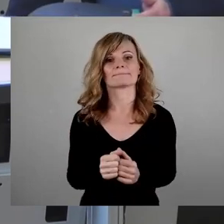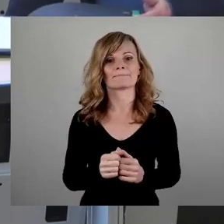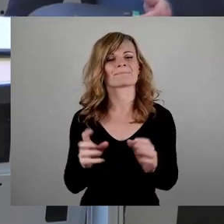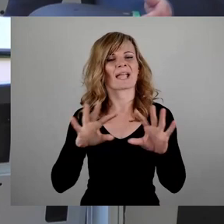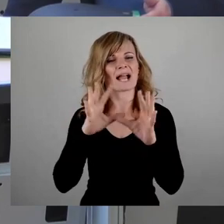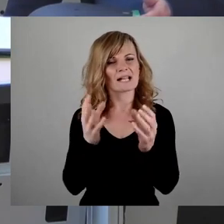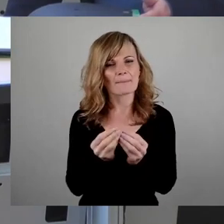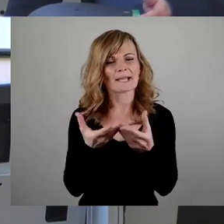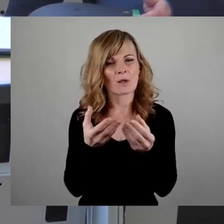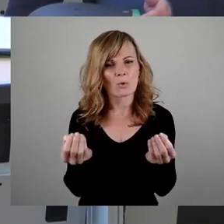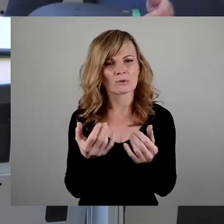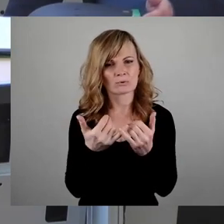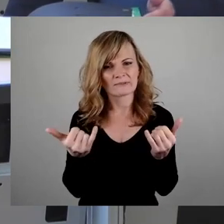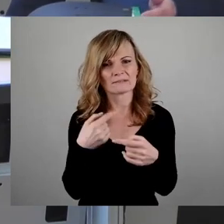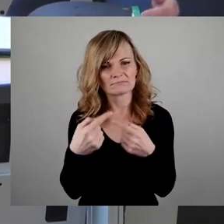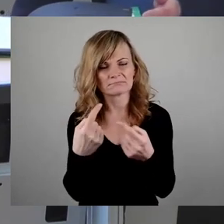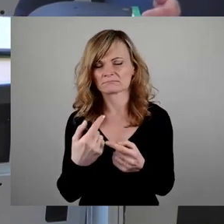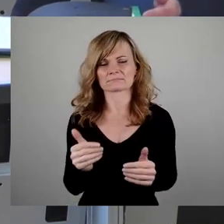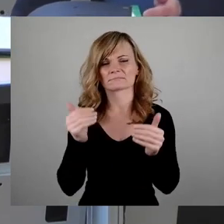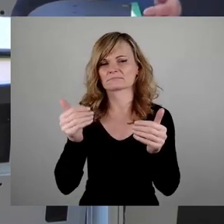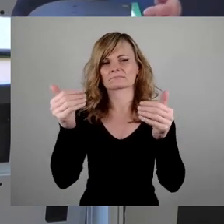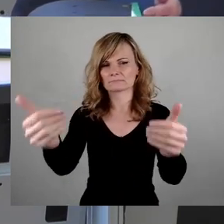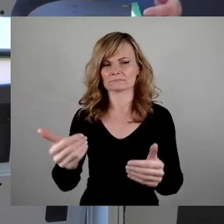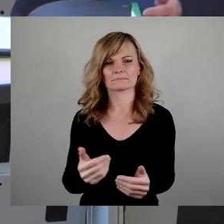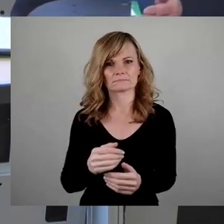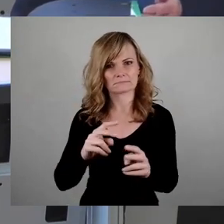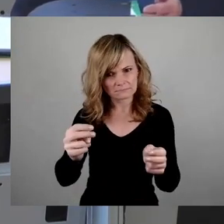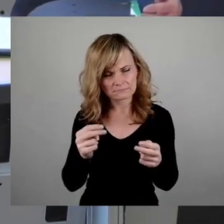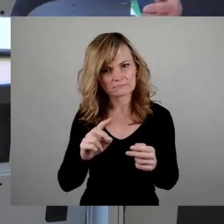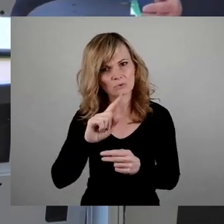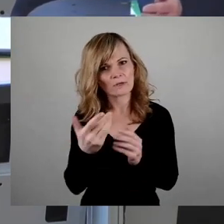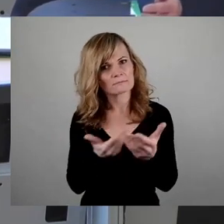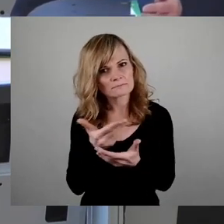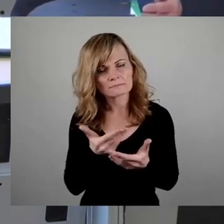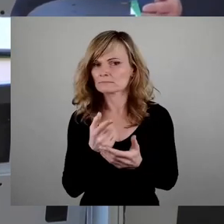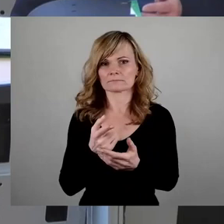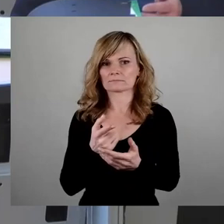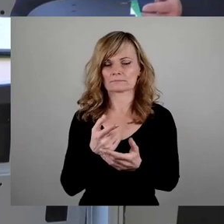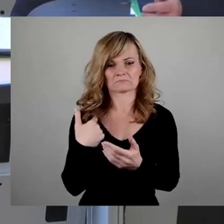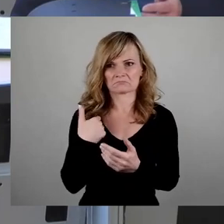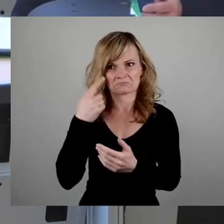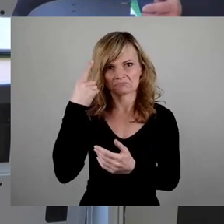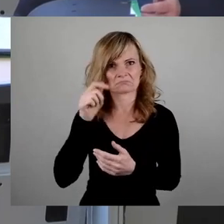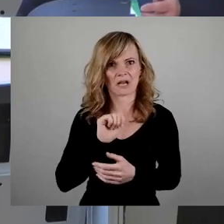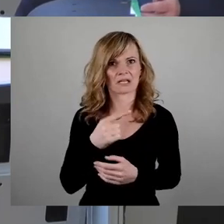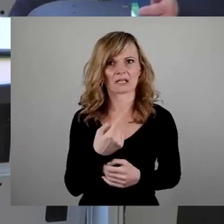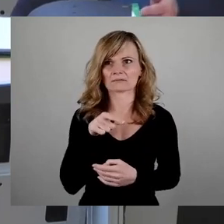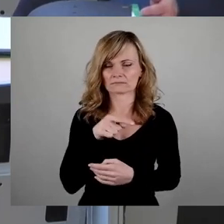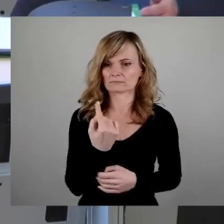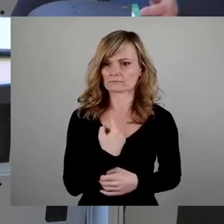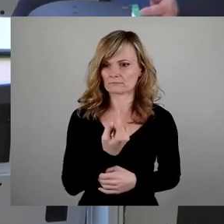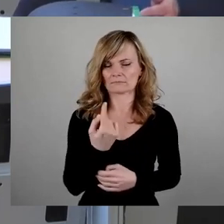wurde indes vertagt und nie wieder aufgegriffen. Zumindest kann ich mich an keine Beratung in der AG 13. Februar oder im